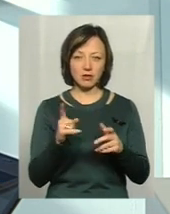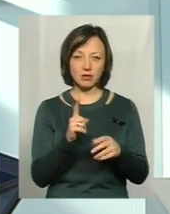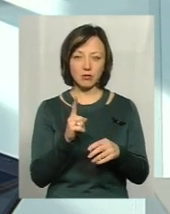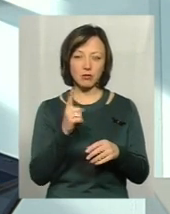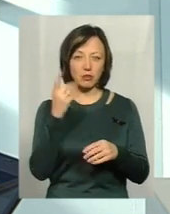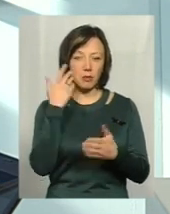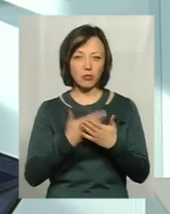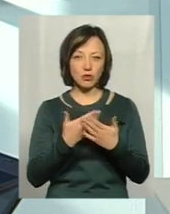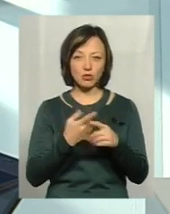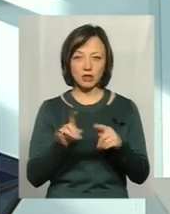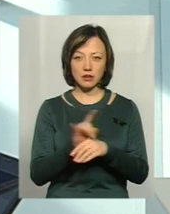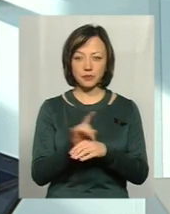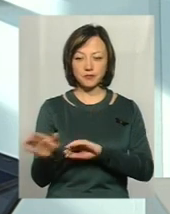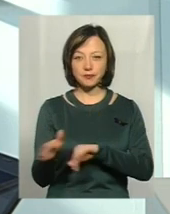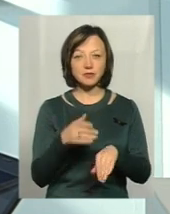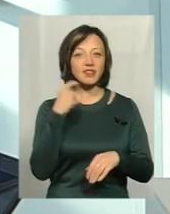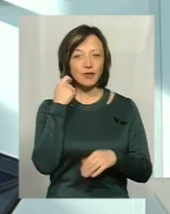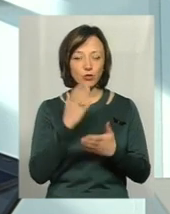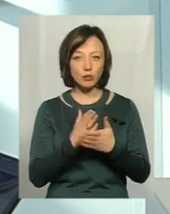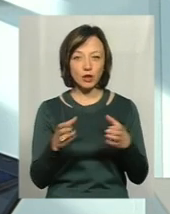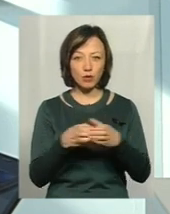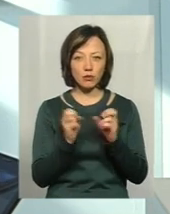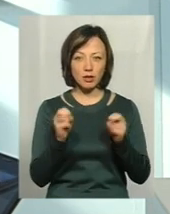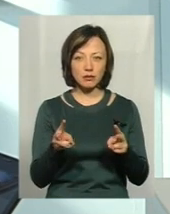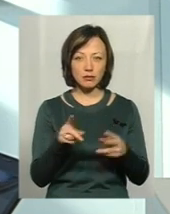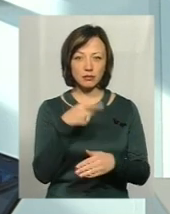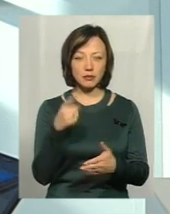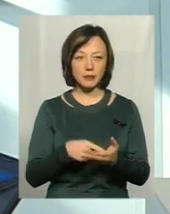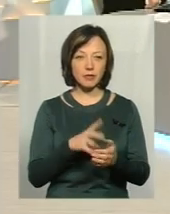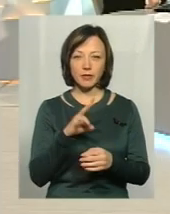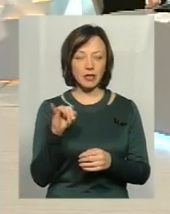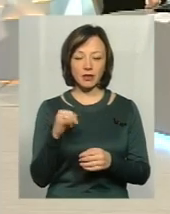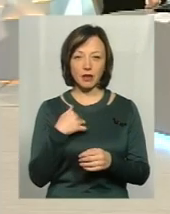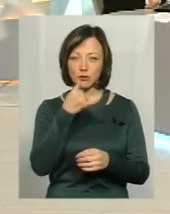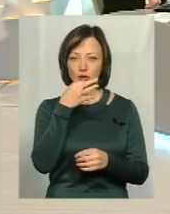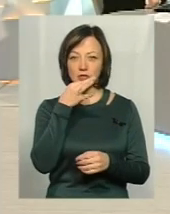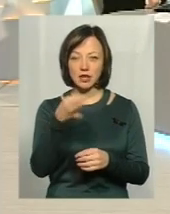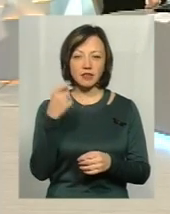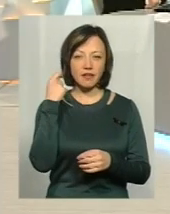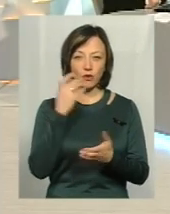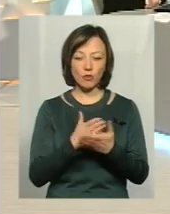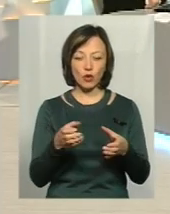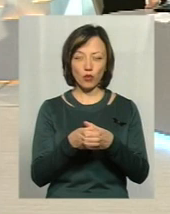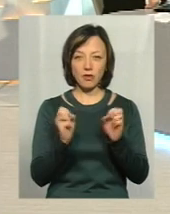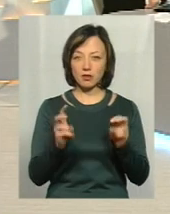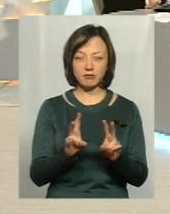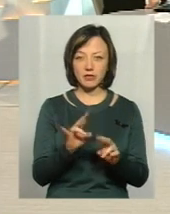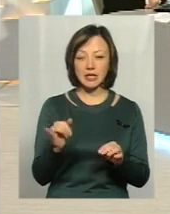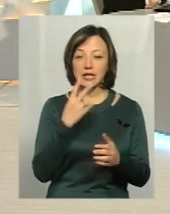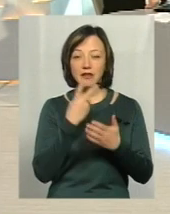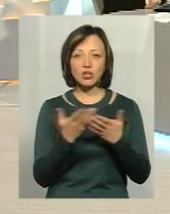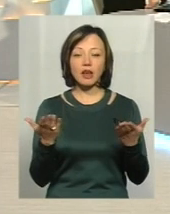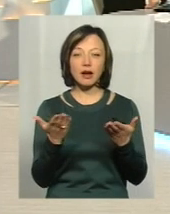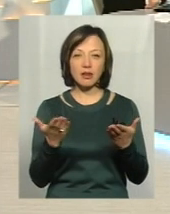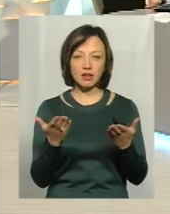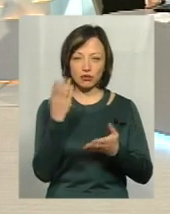шахраїв. За віком є група ризику? Ні. Я не можу сказати, що за віком є група ризику. Дивлячись,